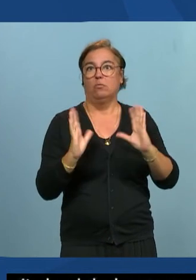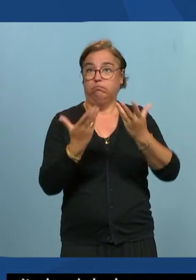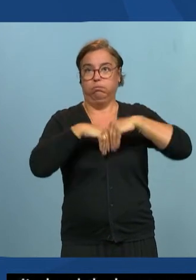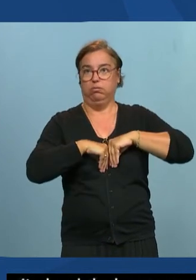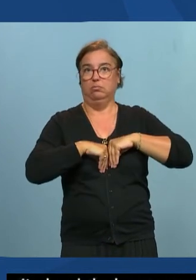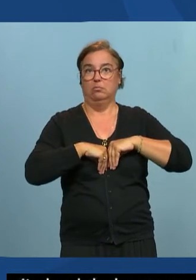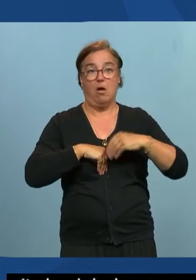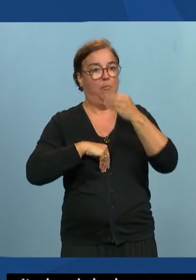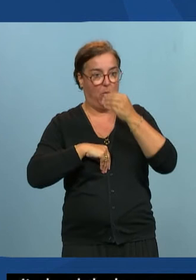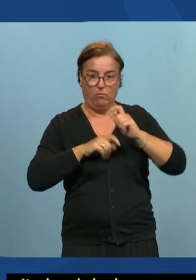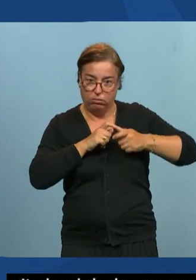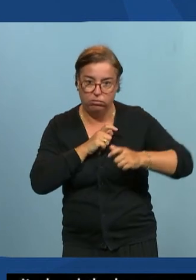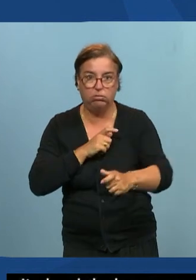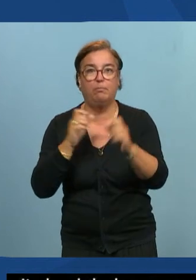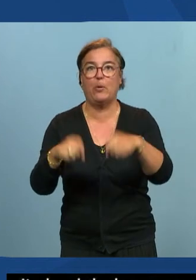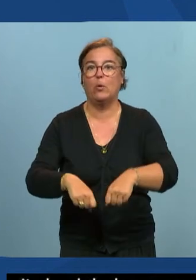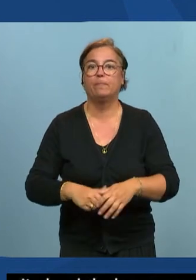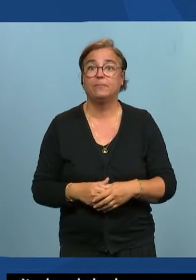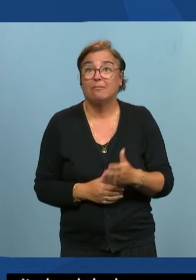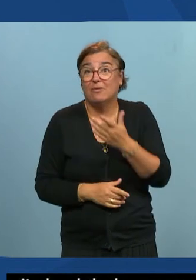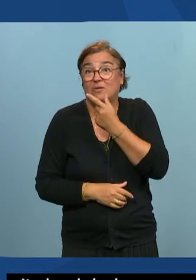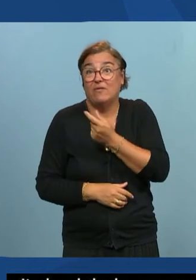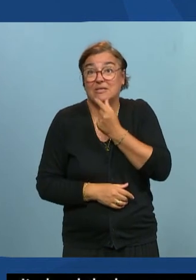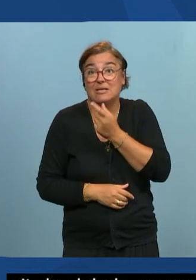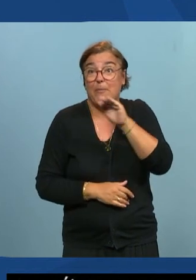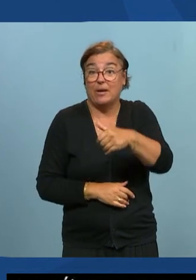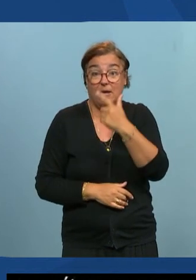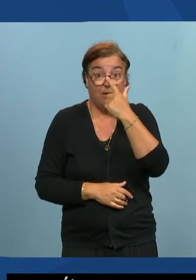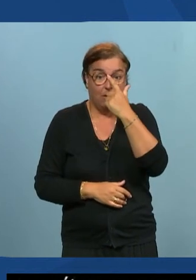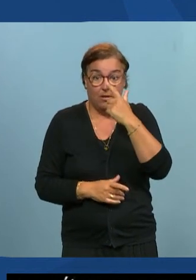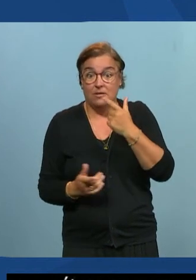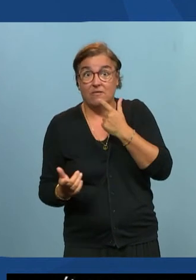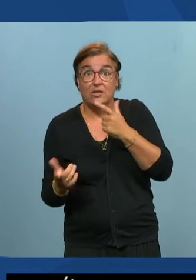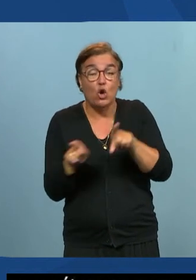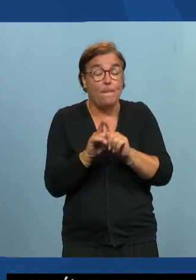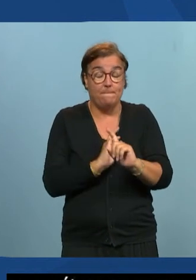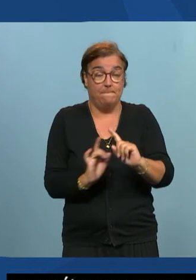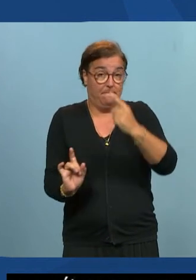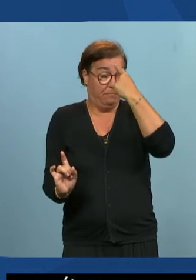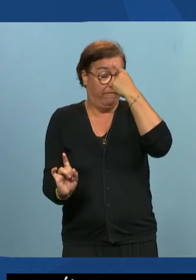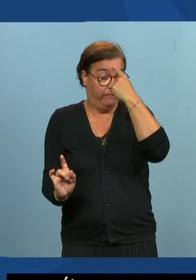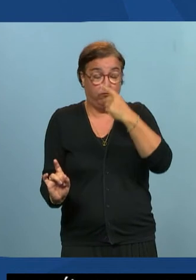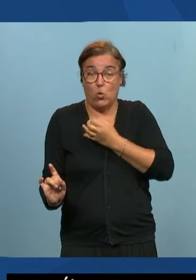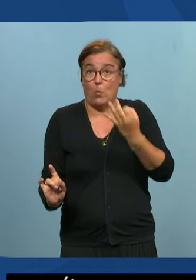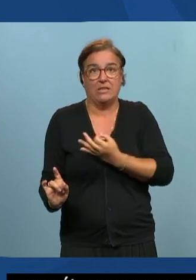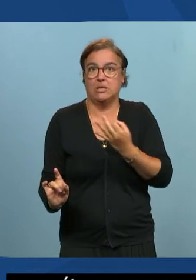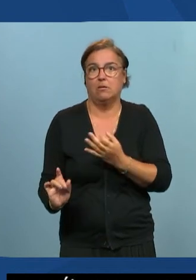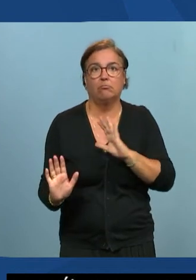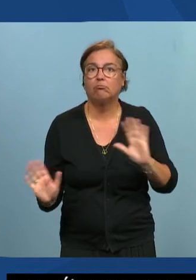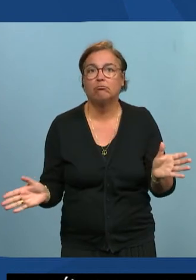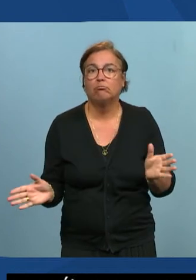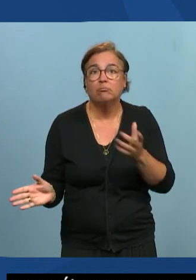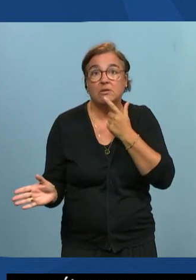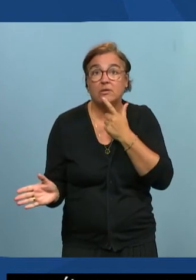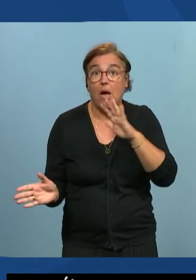suite ça devient facile ça devient après nous on atteint facilement la solution d